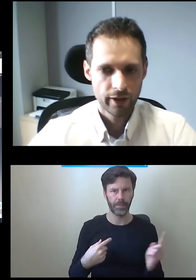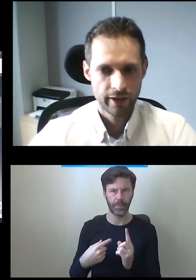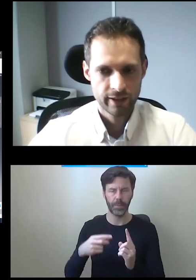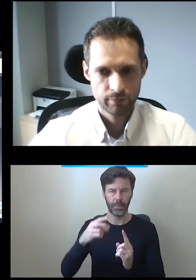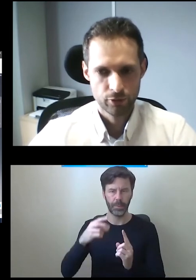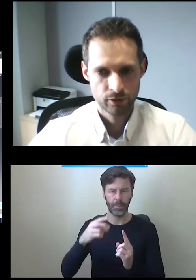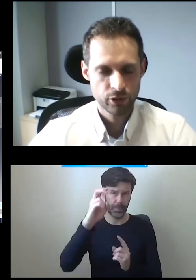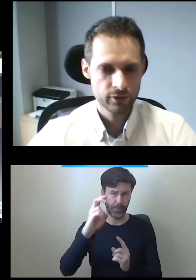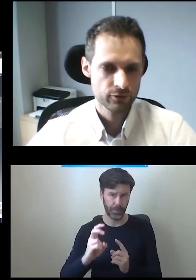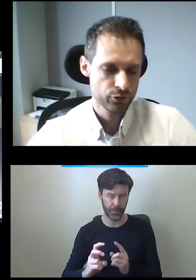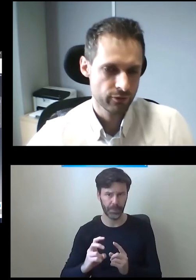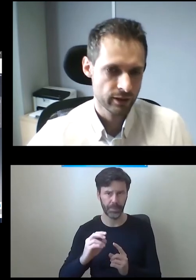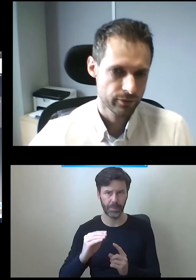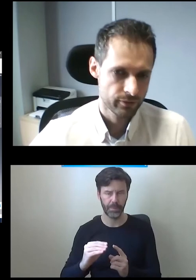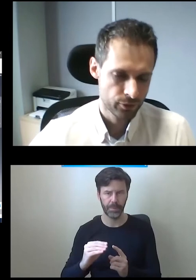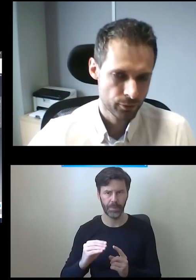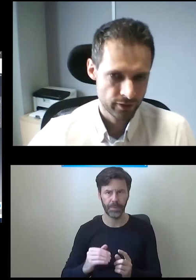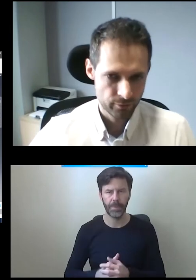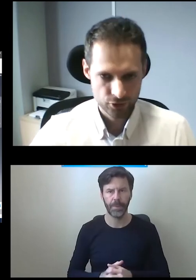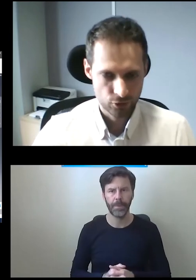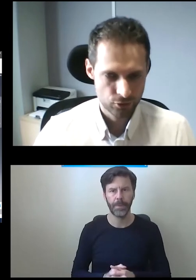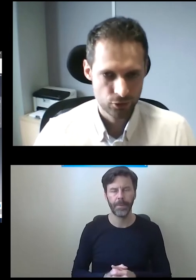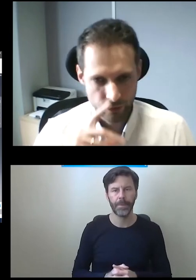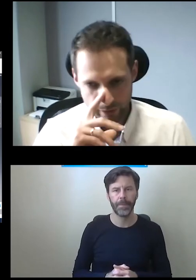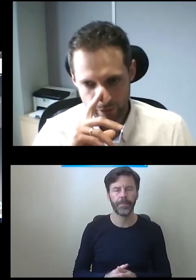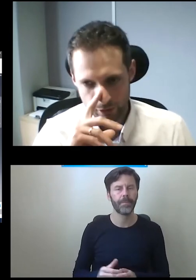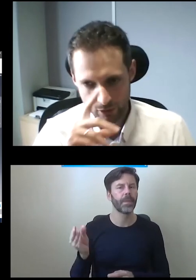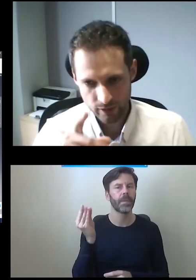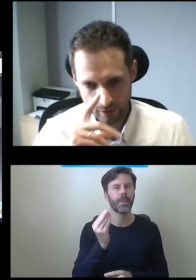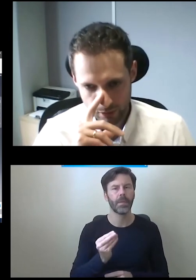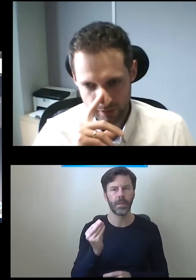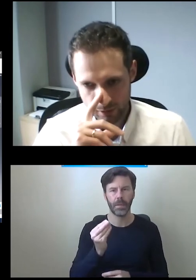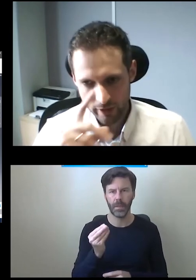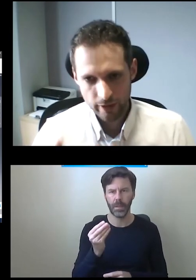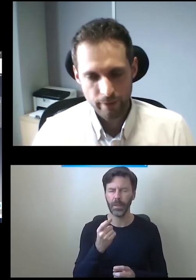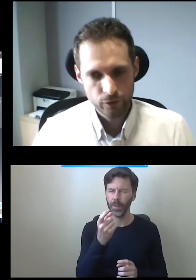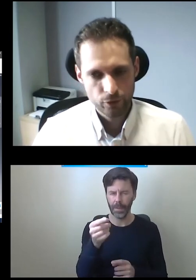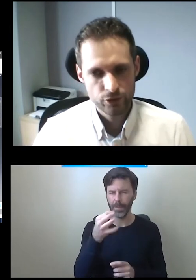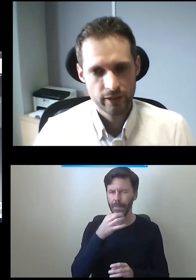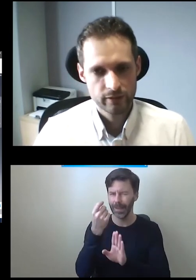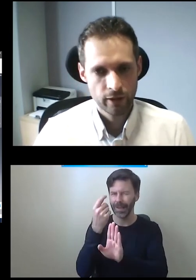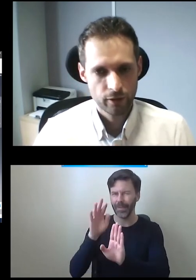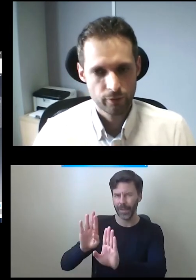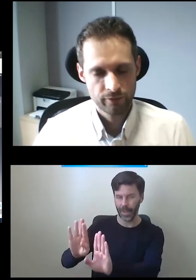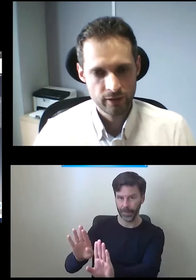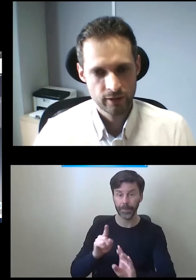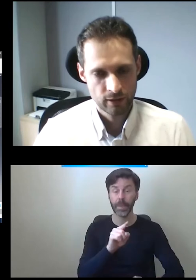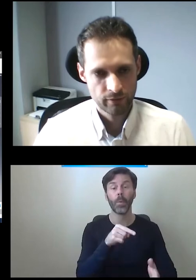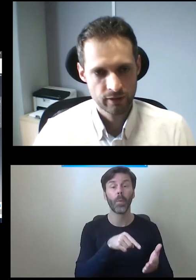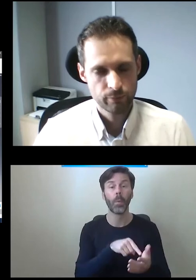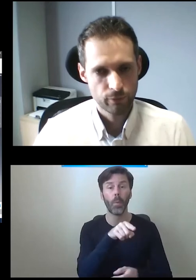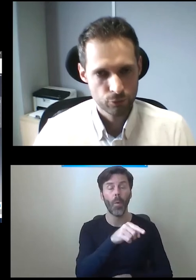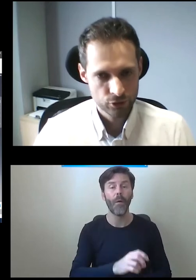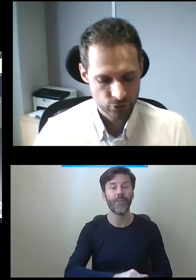nie chce porażnie. Musimy też zwrócić uwagę, to pod uwagę może jeszcze odskoczę od tego tematu, od tego pytania, które Pan zadał. To, że te windy